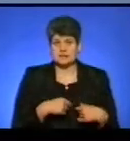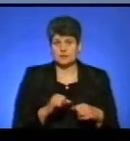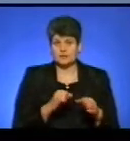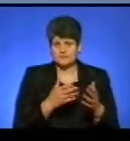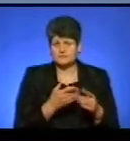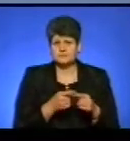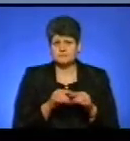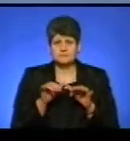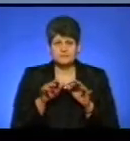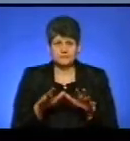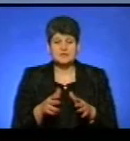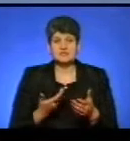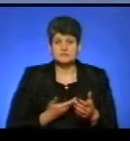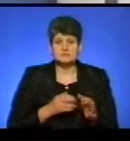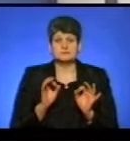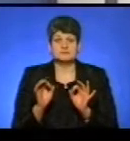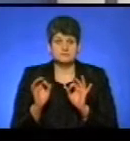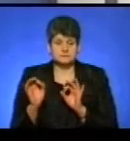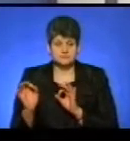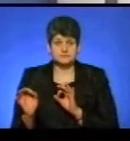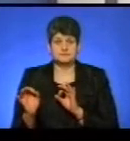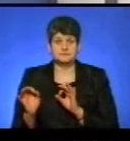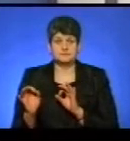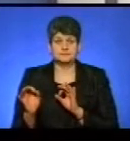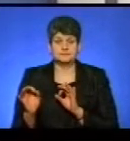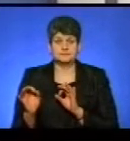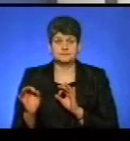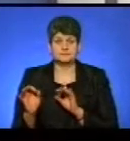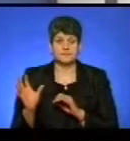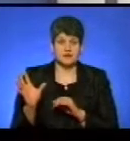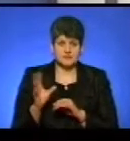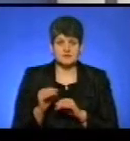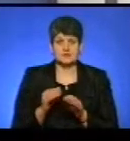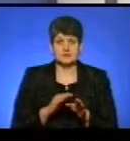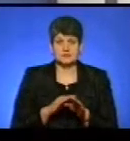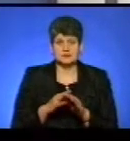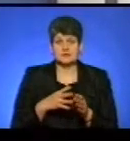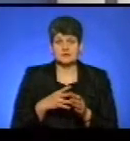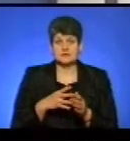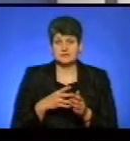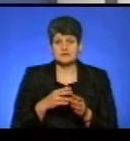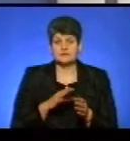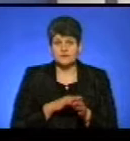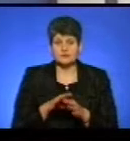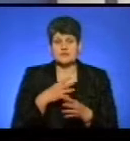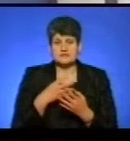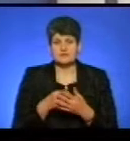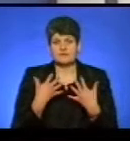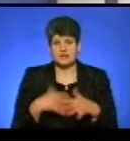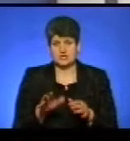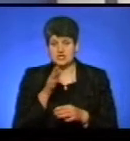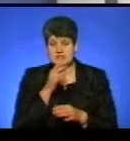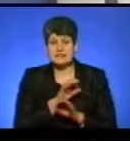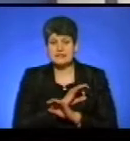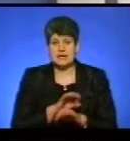Тобто цей процес живий, нормальний, вони всі надолужать свої, скажімо так, втрачені ці час. Хоча ідеально би було, звісно, якби це